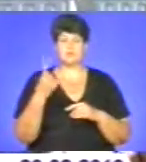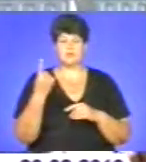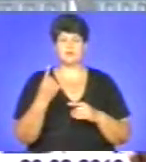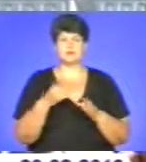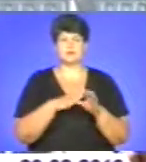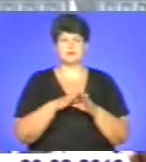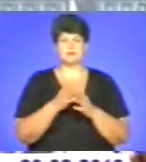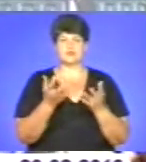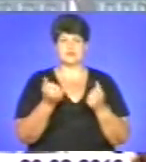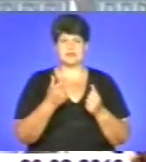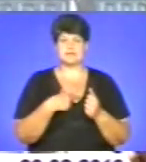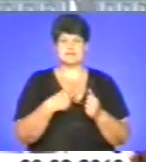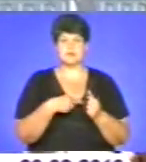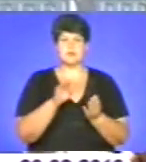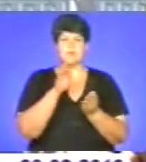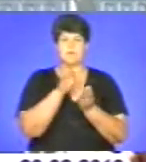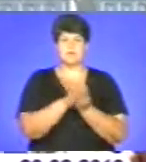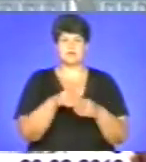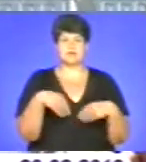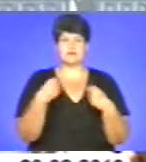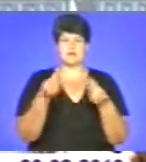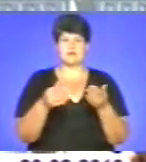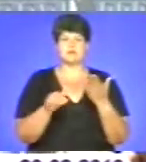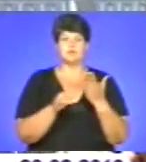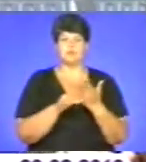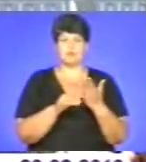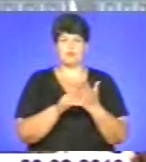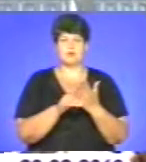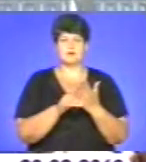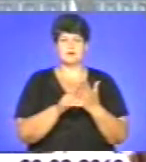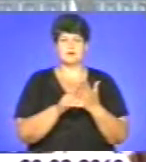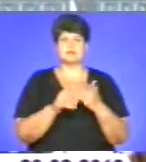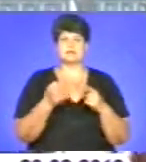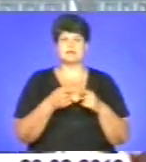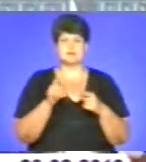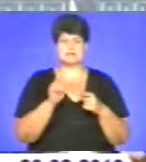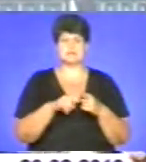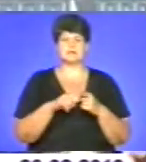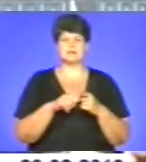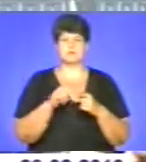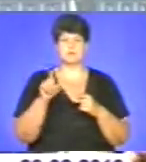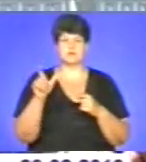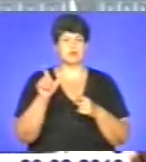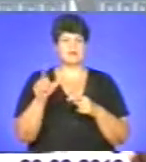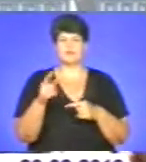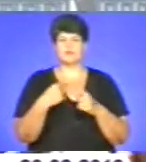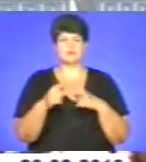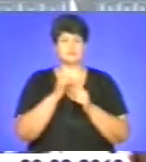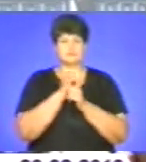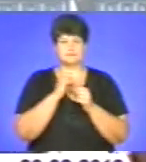себе і похорони, і надання допомоги в дальнішому. Хоч цим, звичайно, людей, як ми розуміємо, неверний. Це